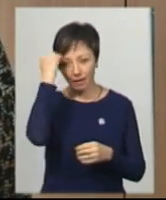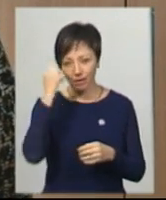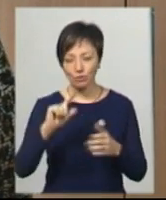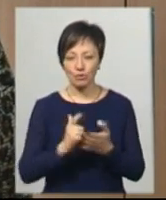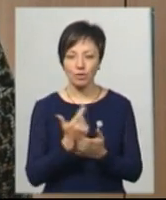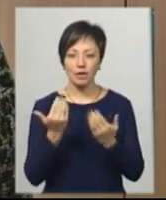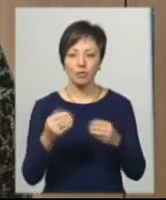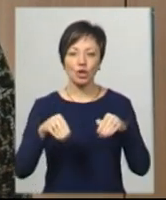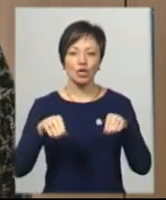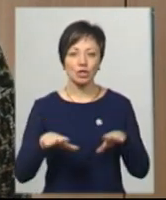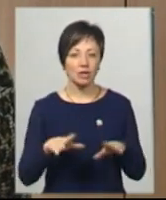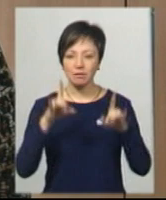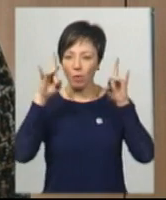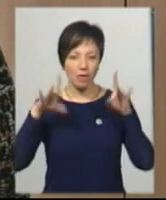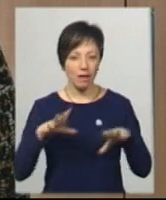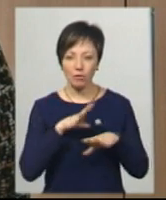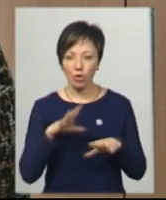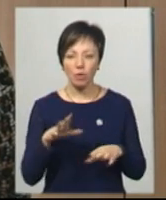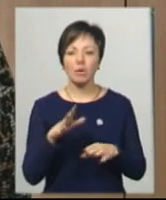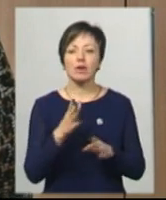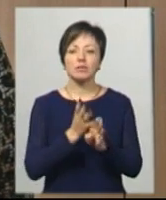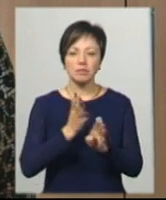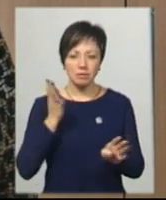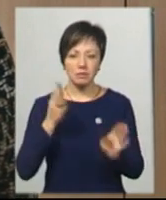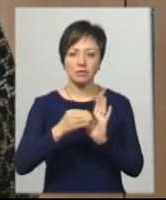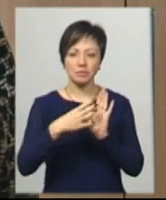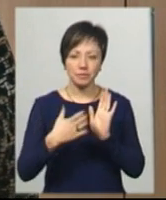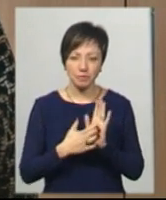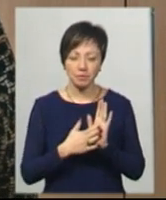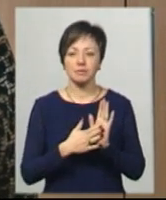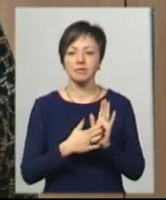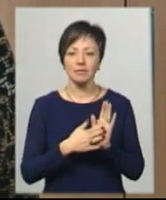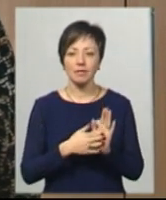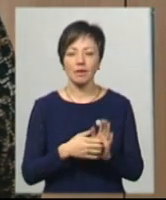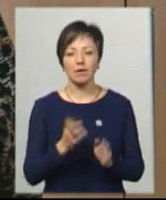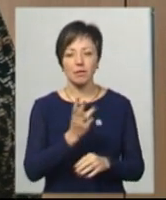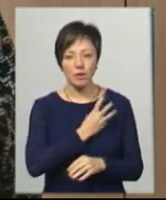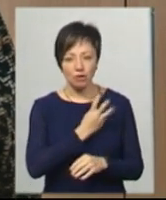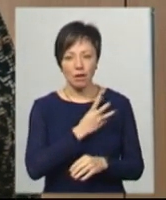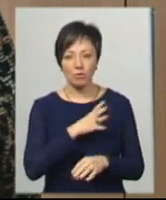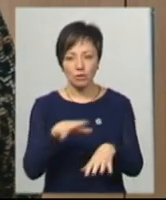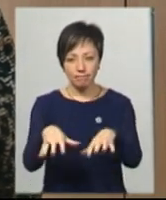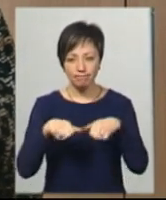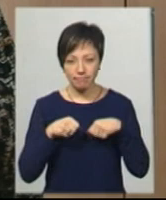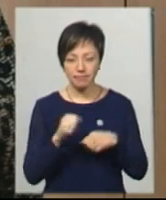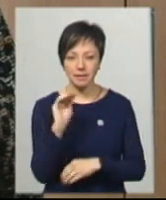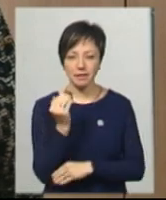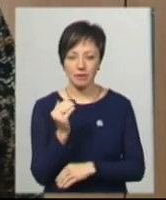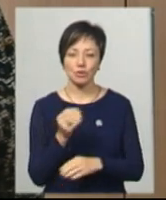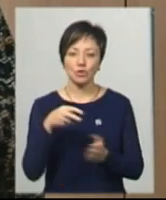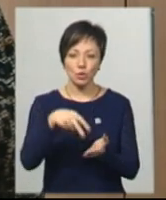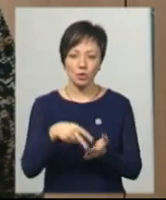знову ж таки, їм рішення не було спонтанним, а вони перебували на обліку з усиновлення, вони бажали бути усиновителями, вони стояли